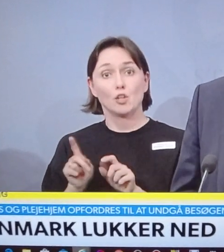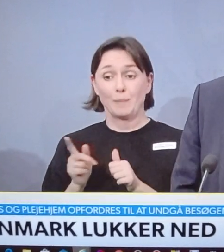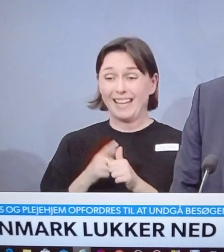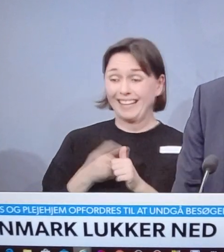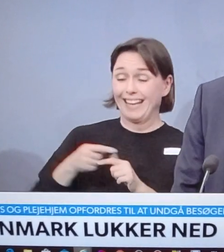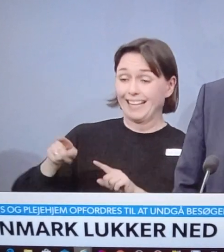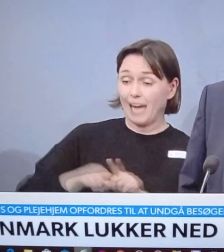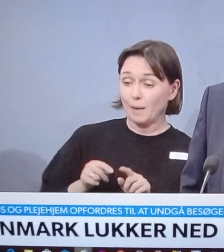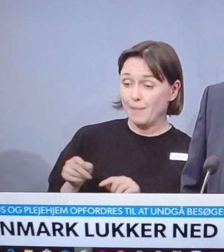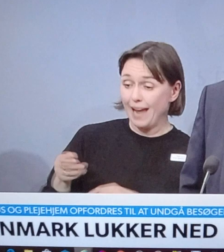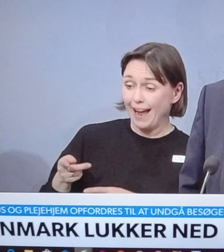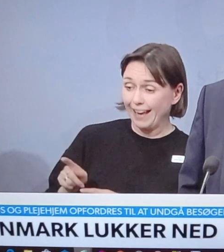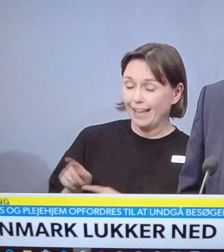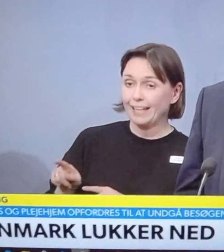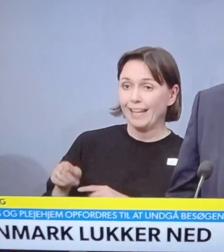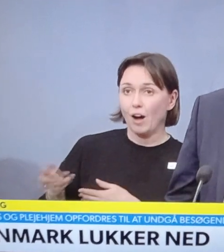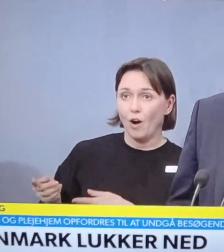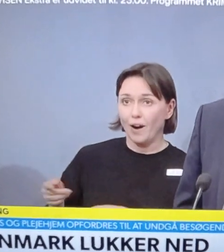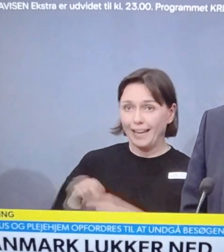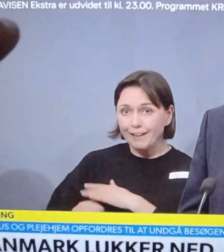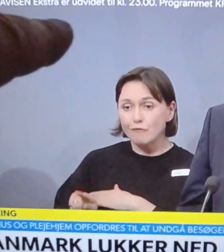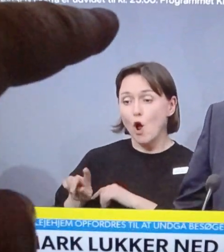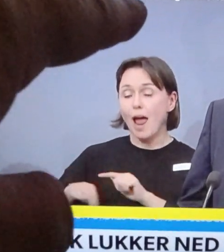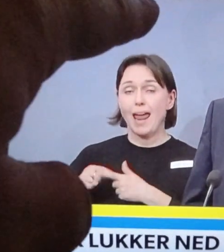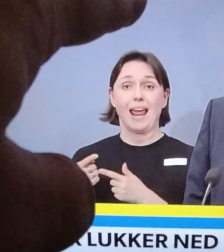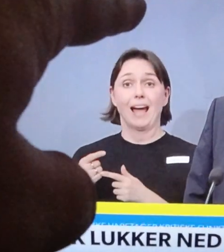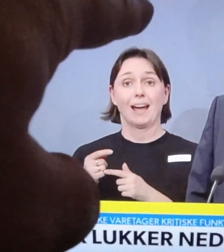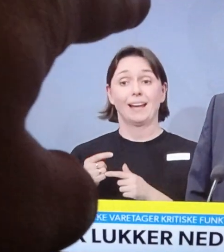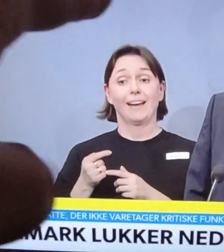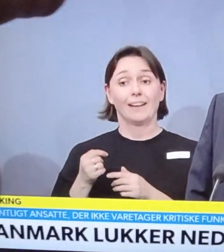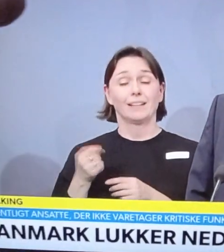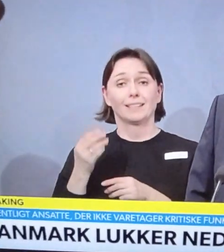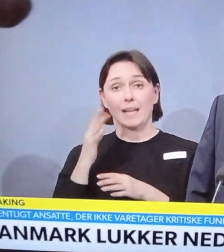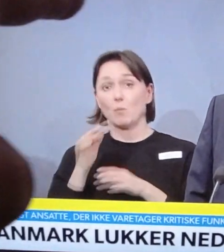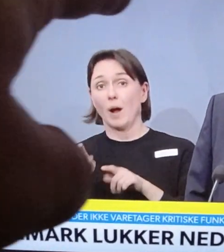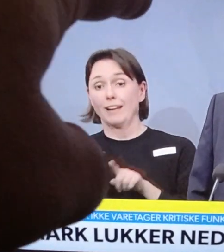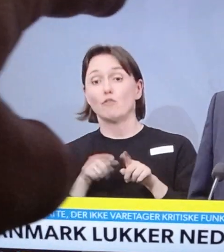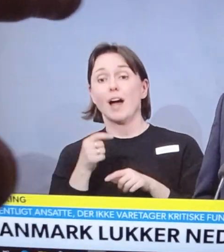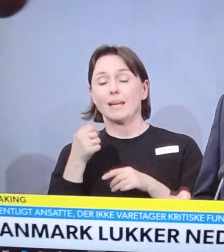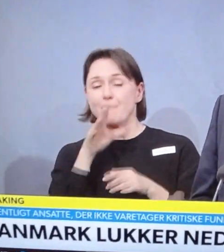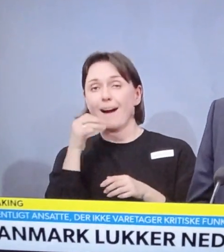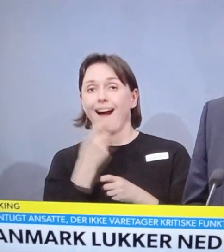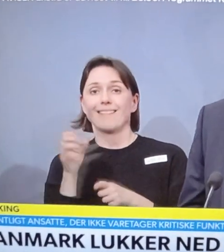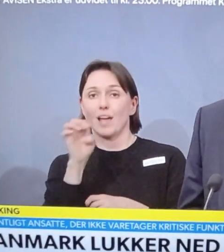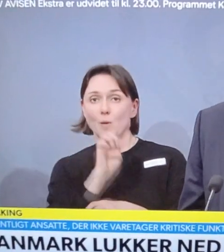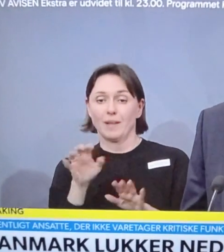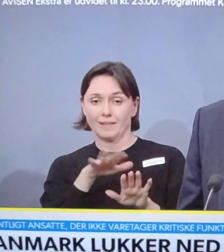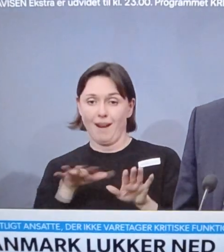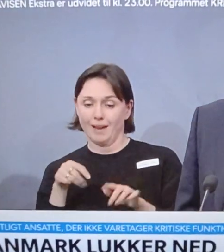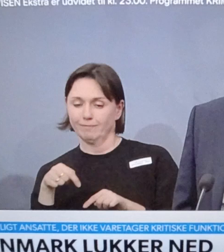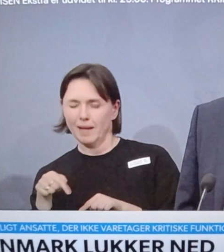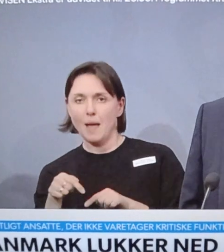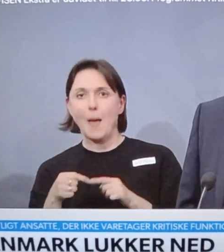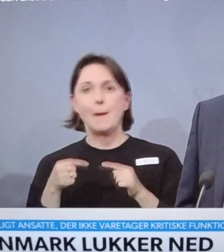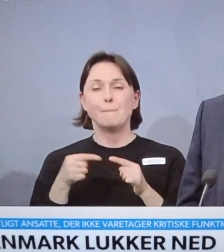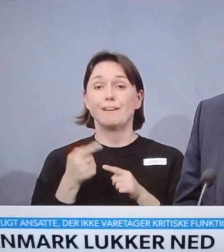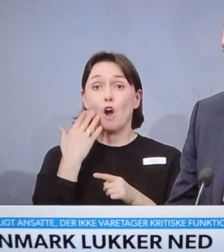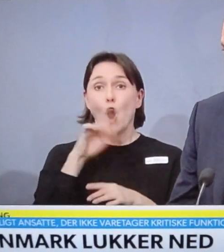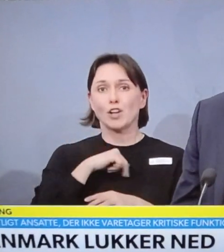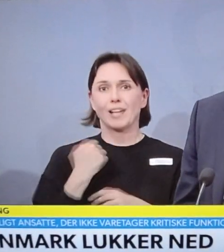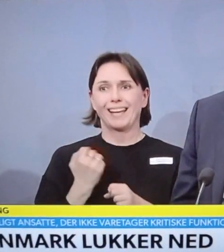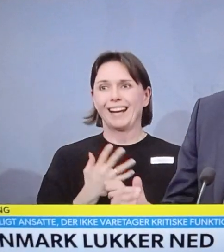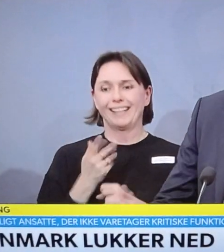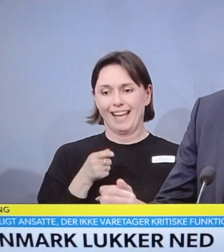indføre, eller overvejer kraftigt at indføre i en lang række andre europæiske lande. Men for alle os skildrer det jo også, at vi kan jo ikke